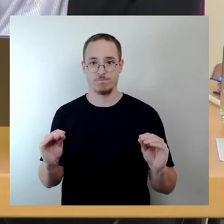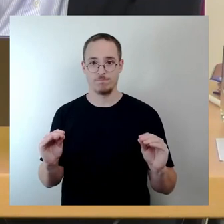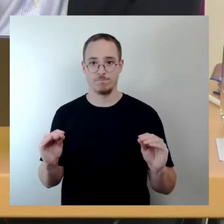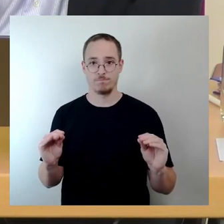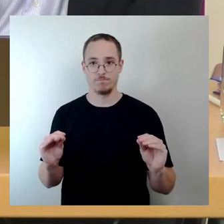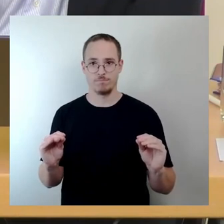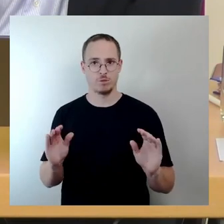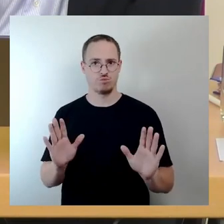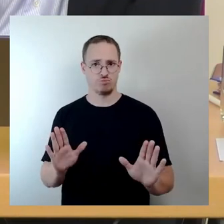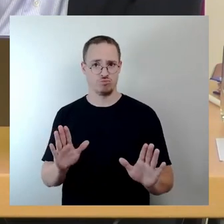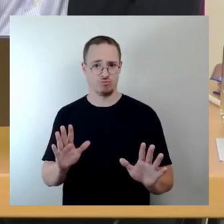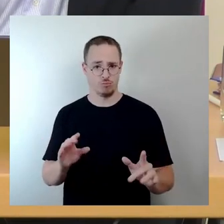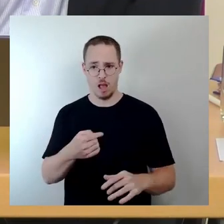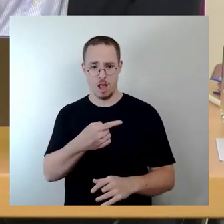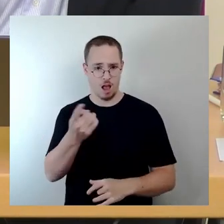kriegen wir uns alle ein.